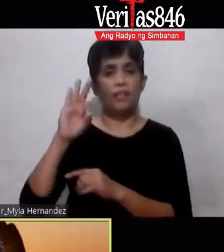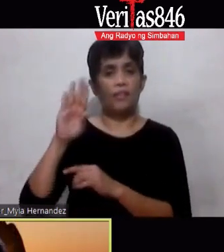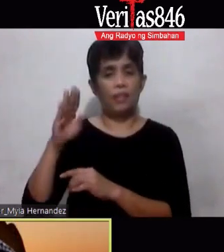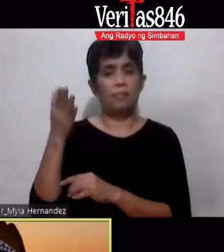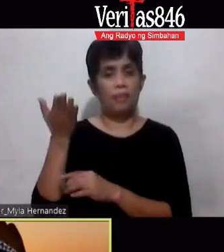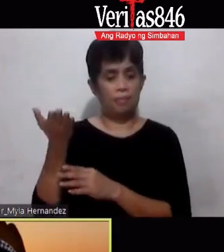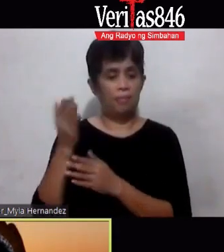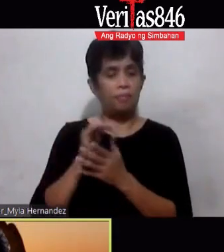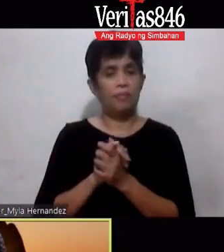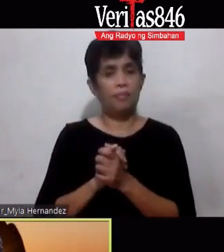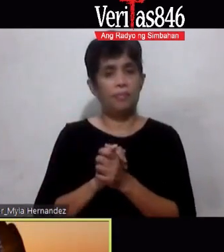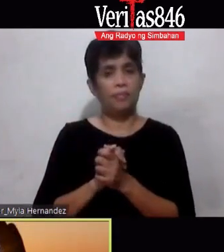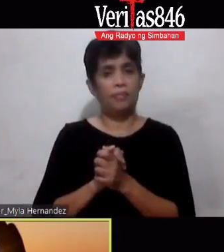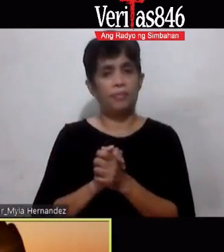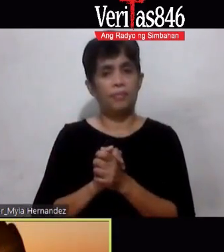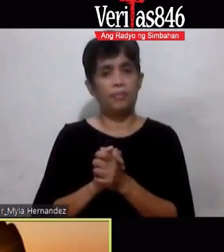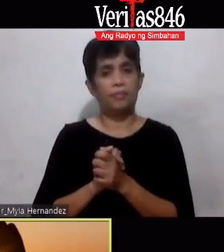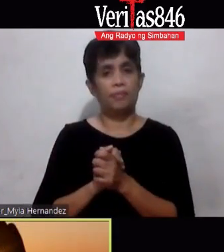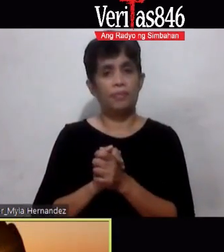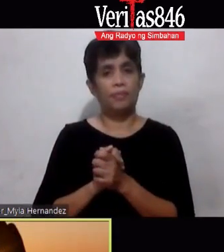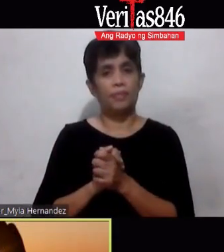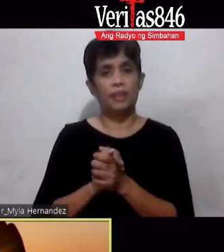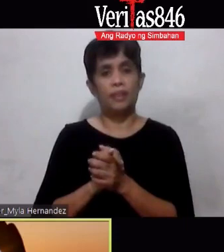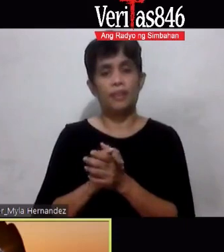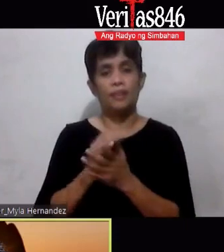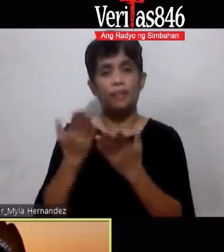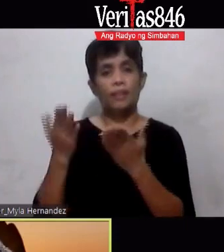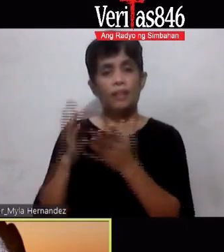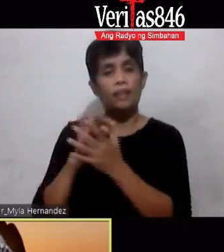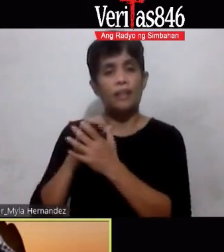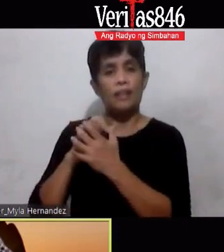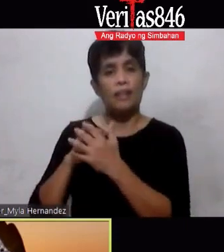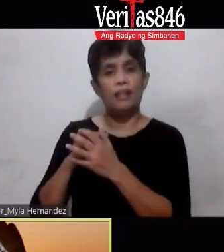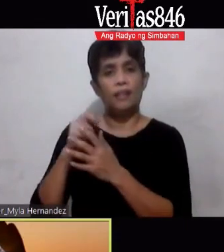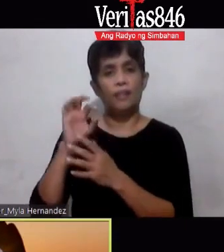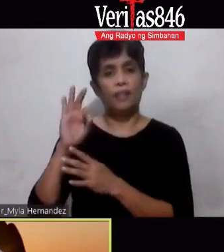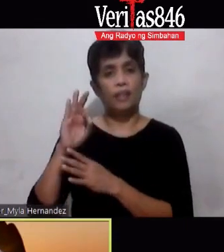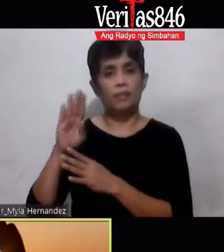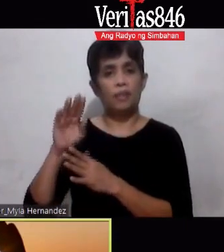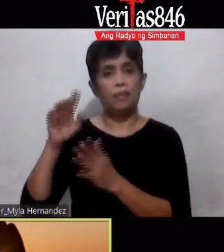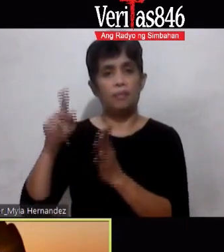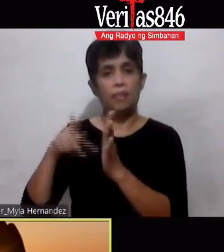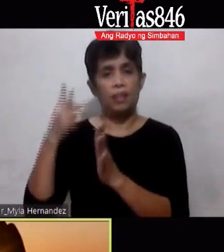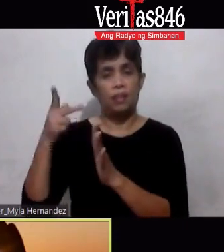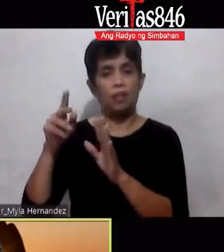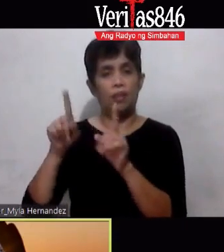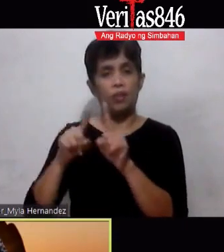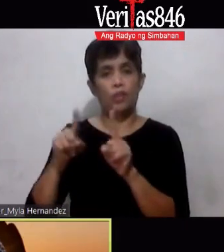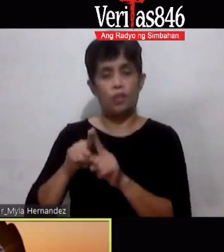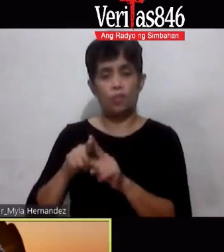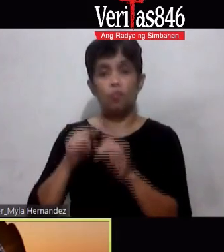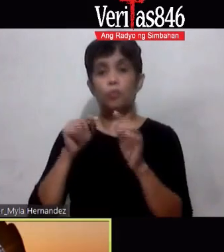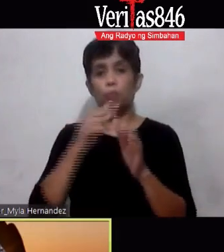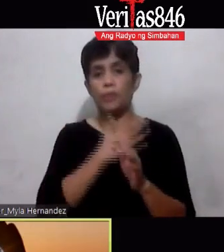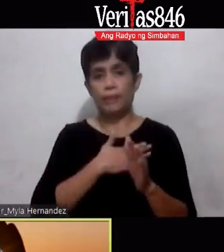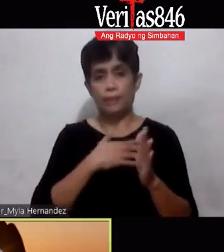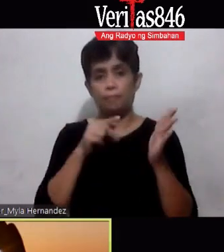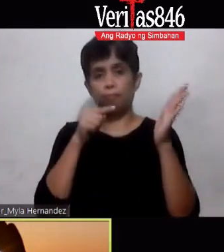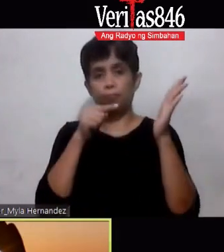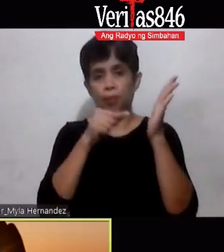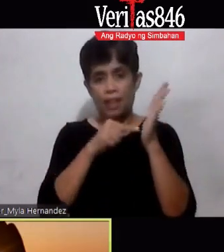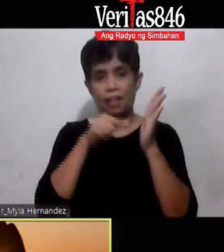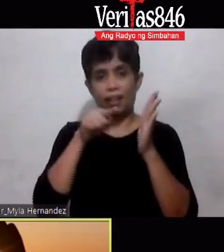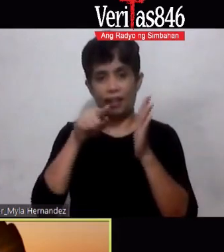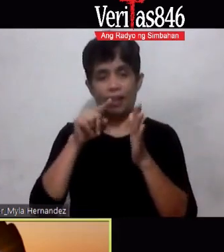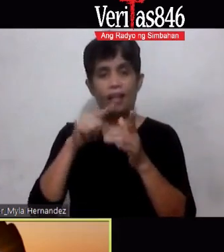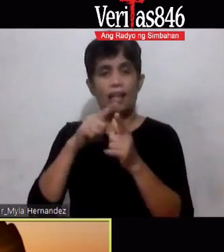ating nag-scroll naman po yung ating facebook page dyan at kung pwede pong bigyan nyo na din ng like ninyo pag napunta na po kayo sa Facebook